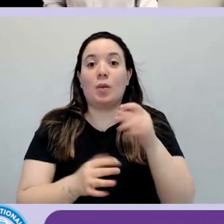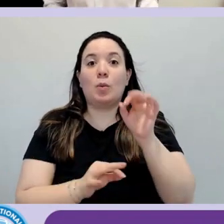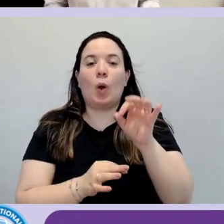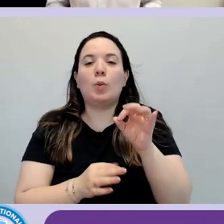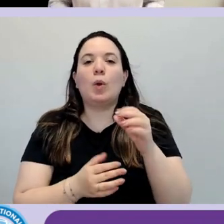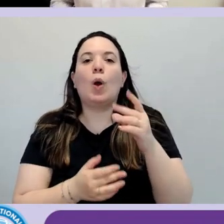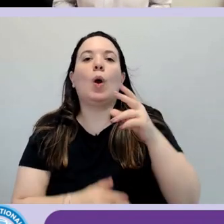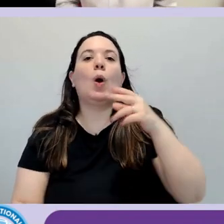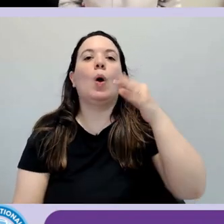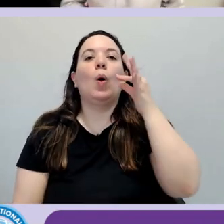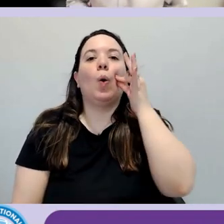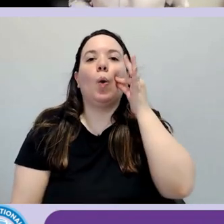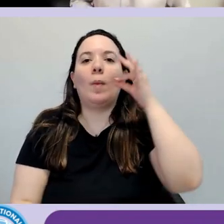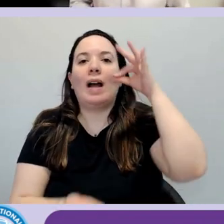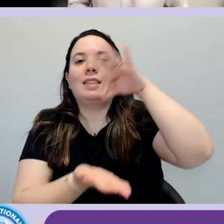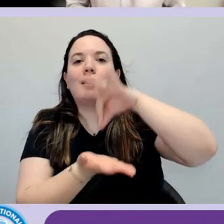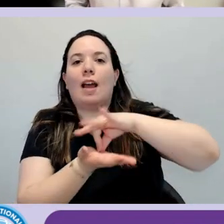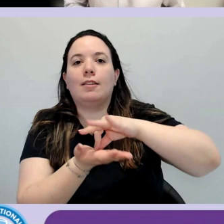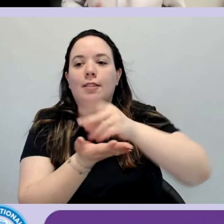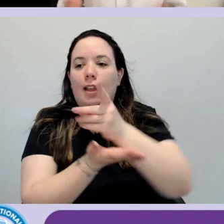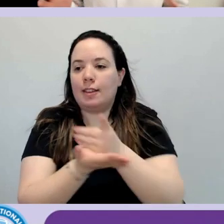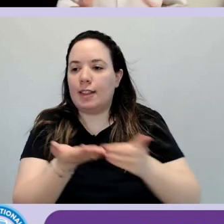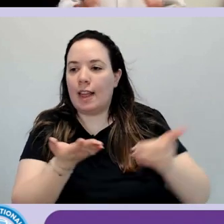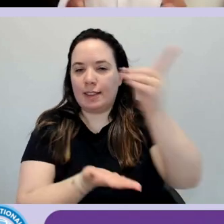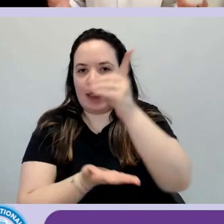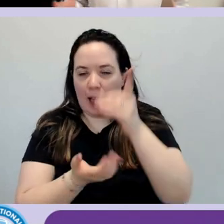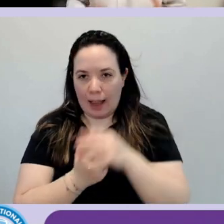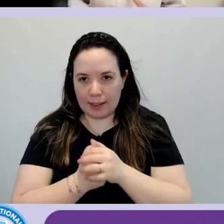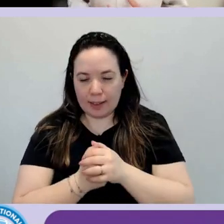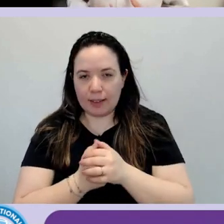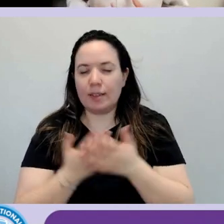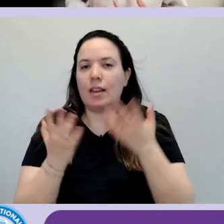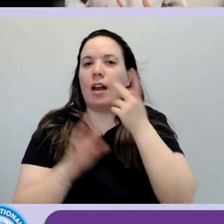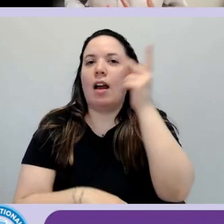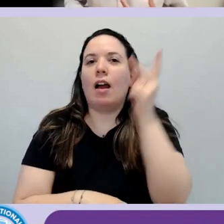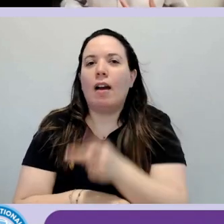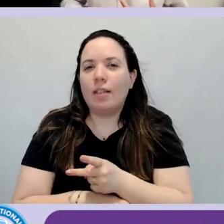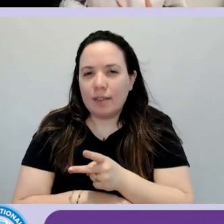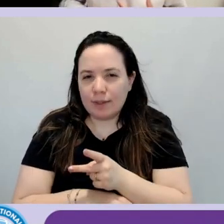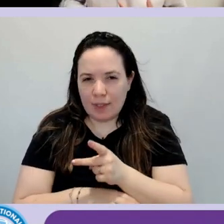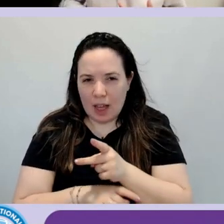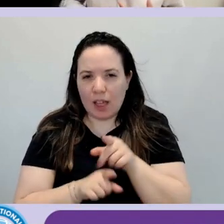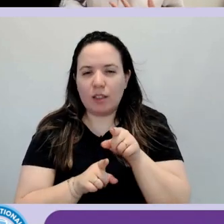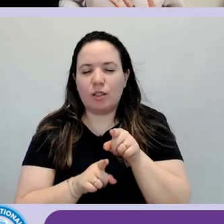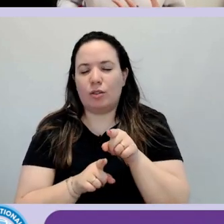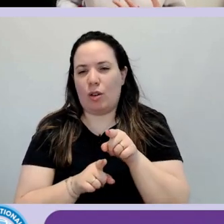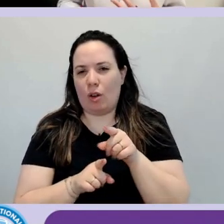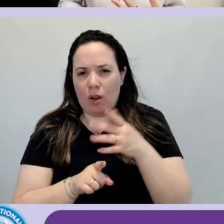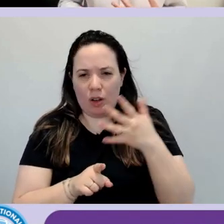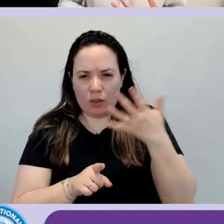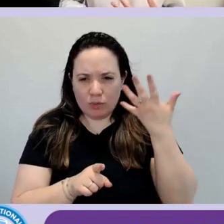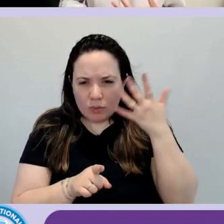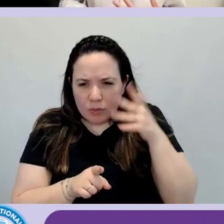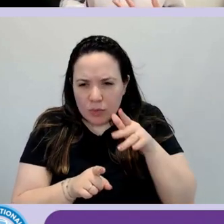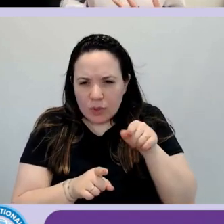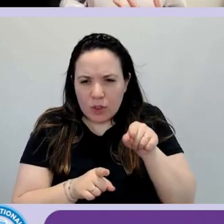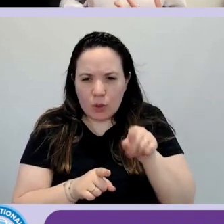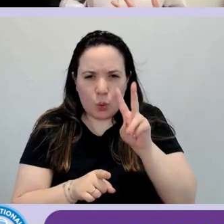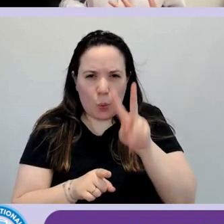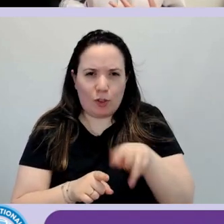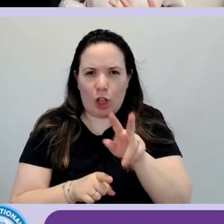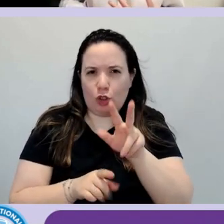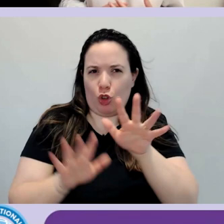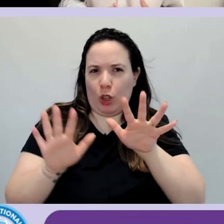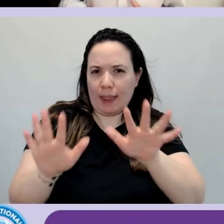quello codificato dalla ISO 9241-210, ma che in realtà permea tantissime metodologie di